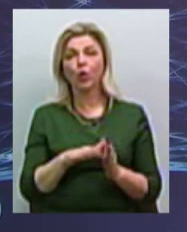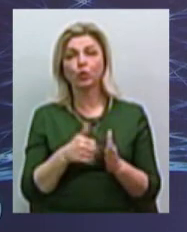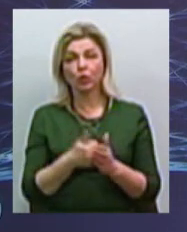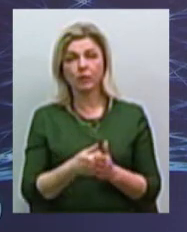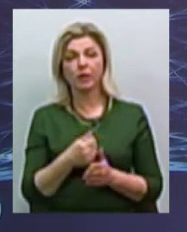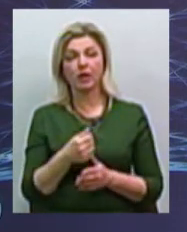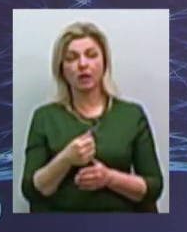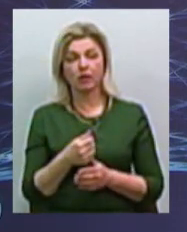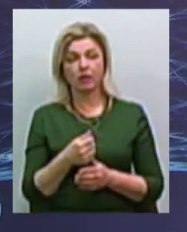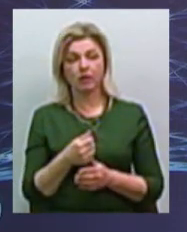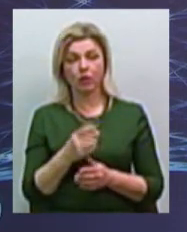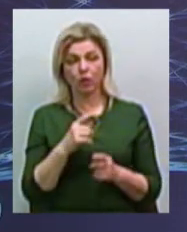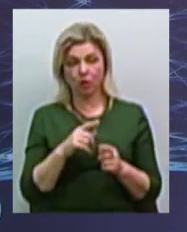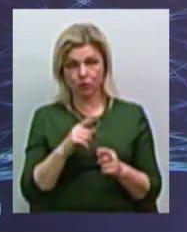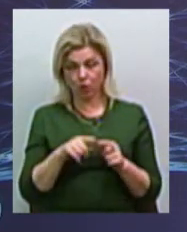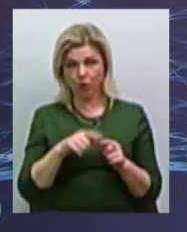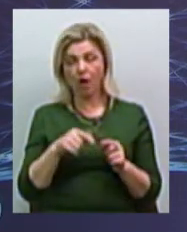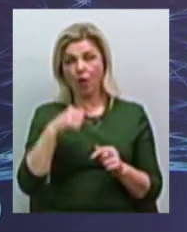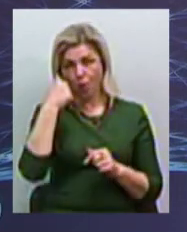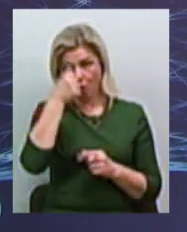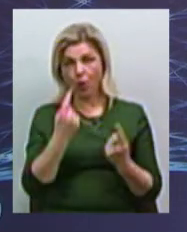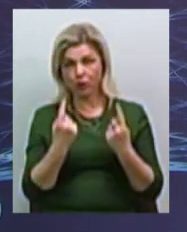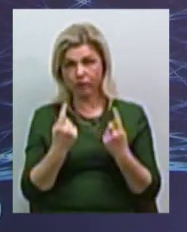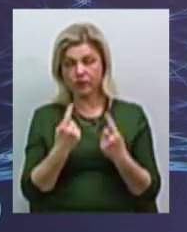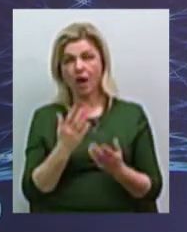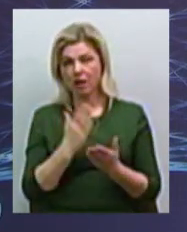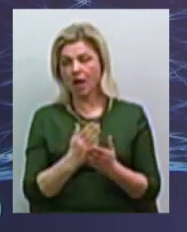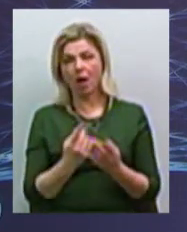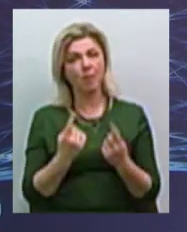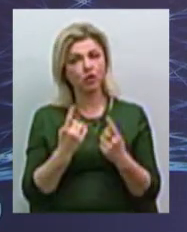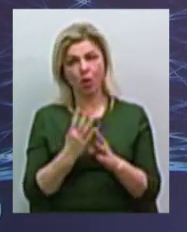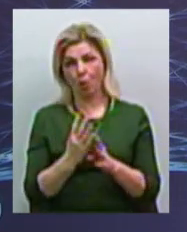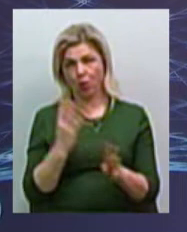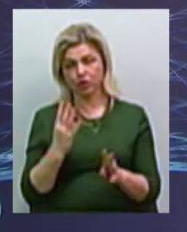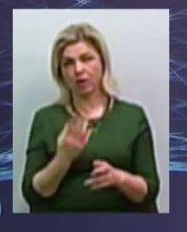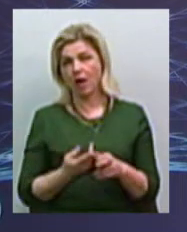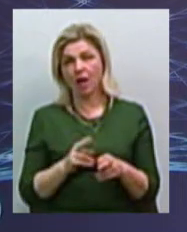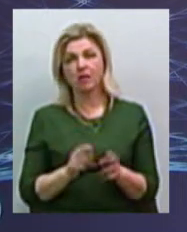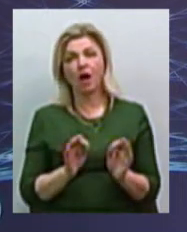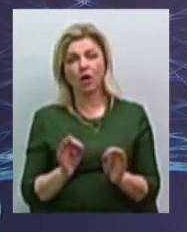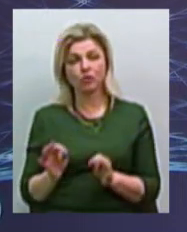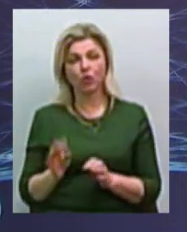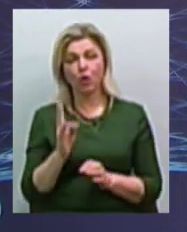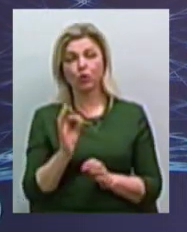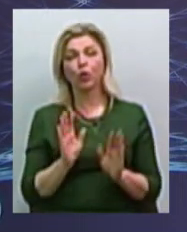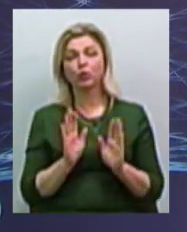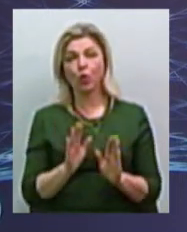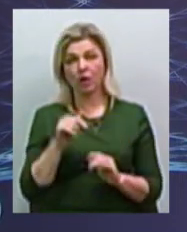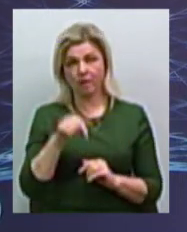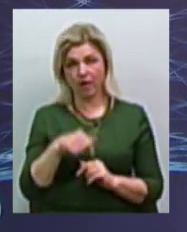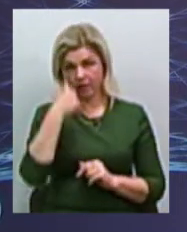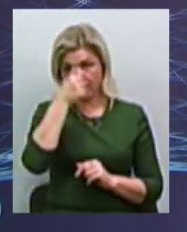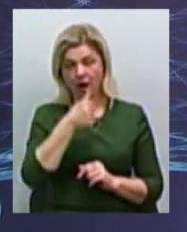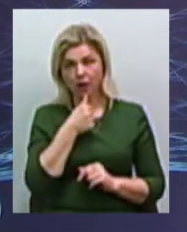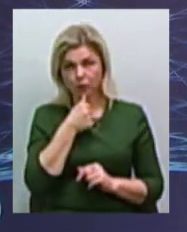годи годів буде. А є віршу очередь. це, звичайно, дуже... але тільки в цьому році. ми в цьому